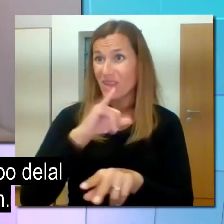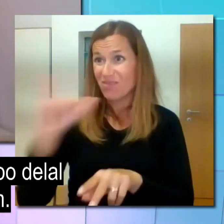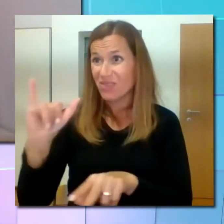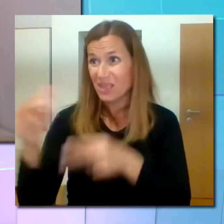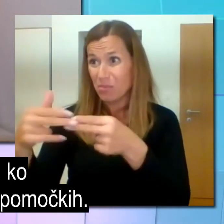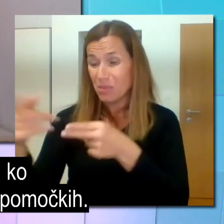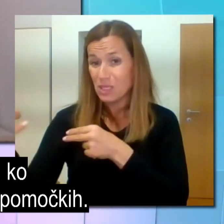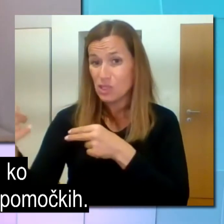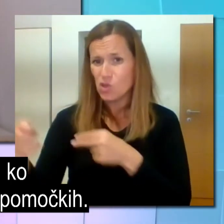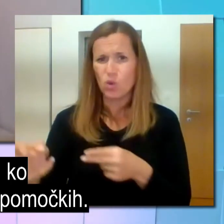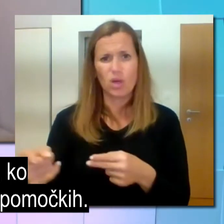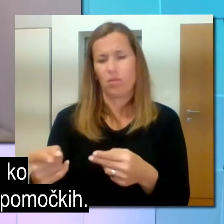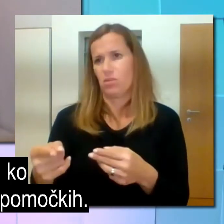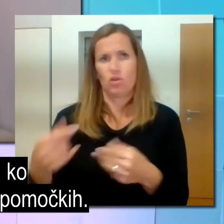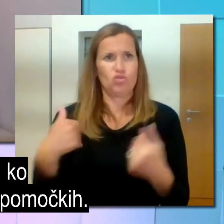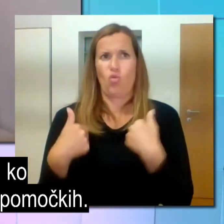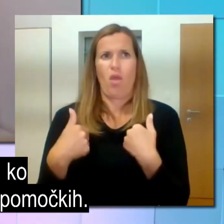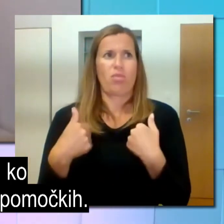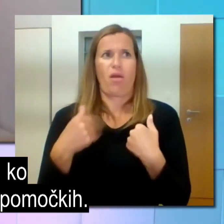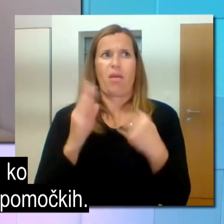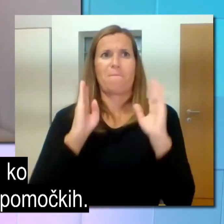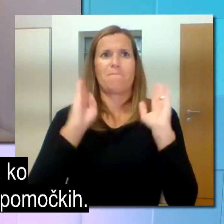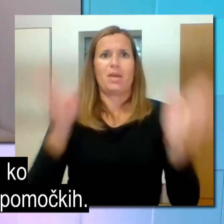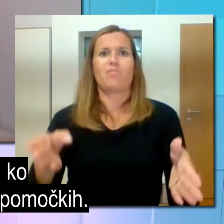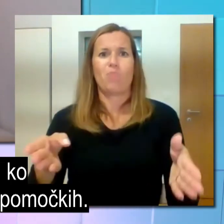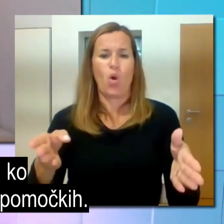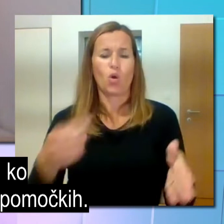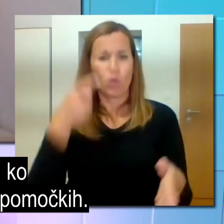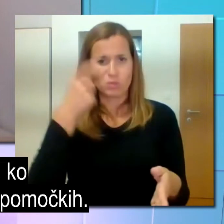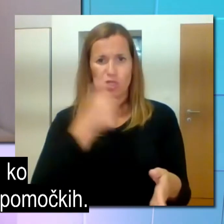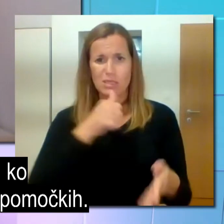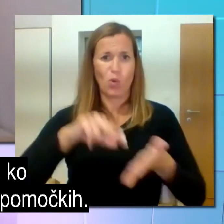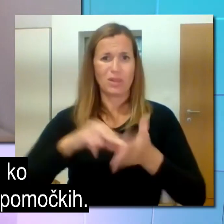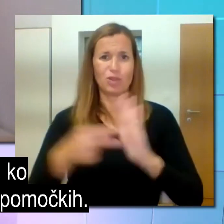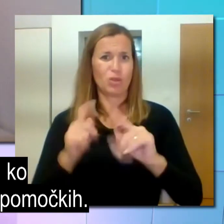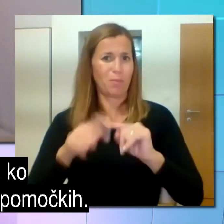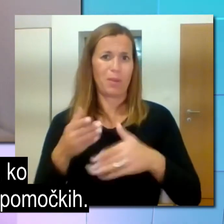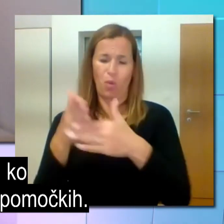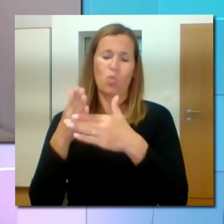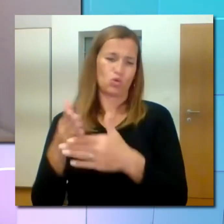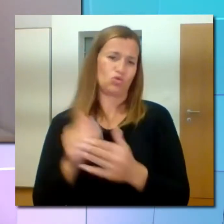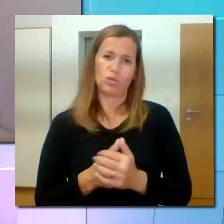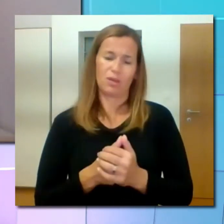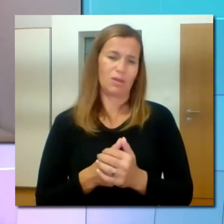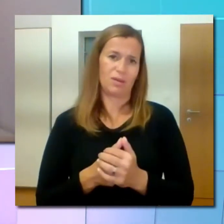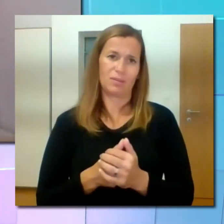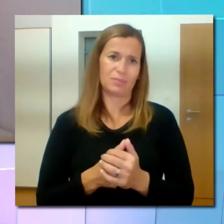tam na okolj in življenje gre mimo tebe, potem ko ti razmišljaš samo o tehničnih pripomočkih.